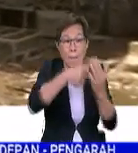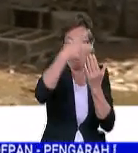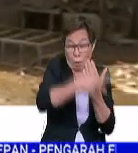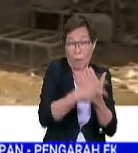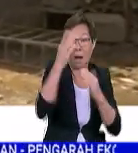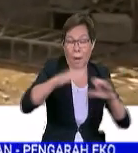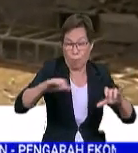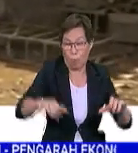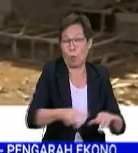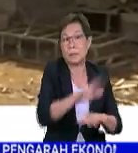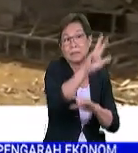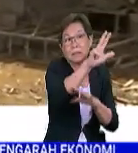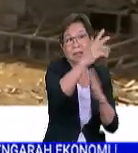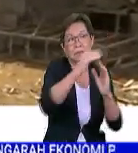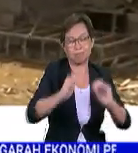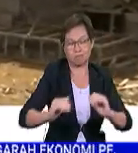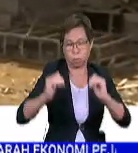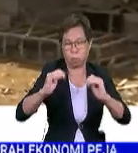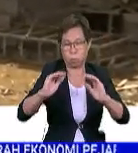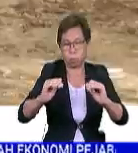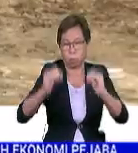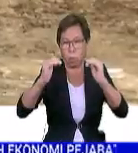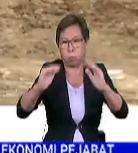dilakukan melalui tiga fasa.